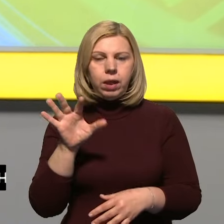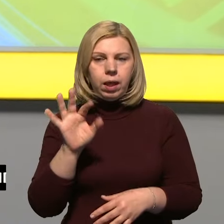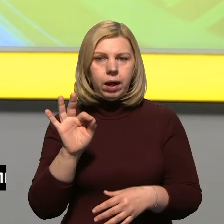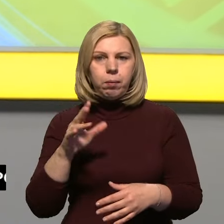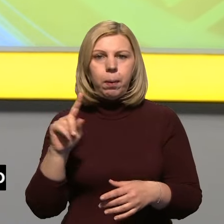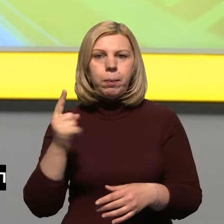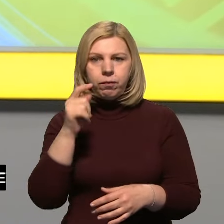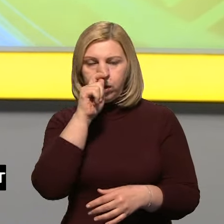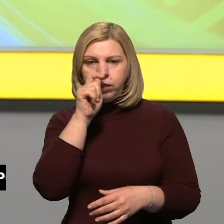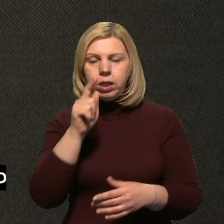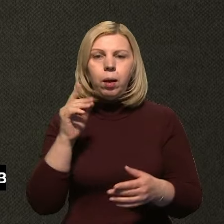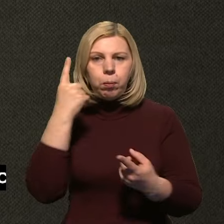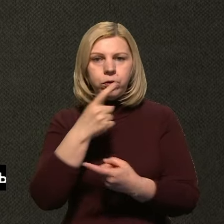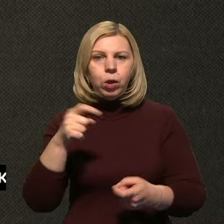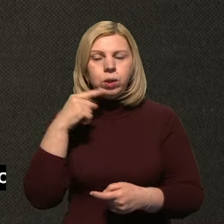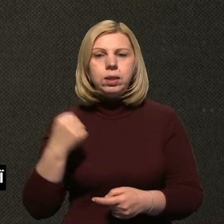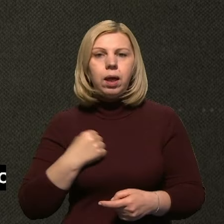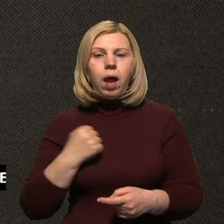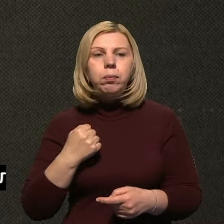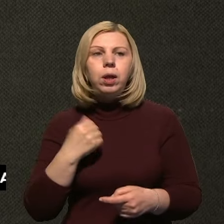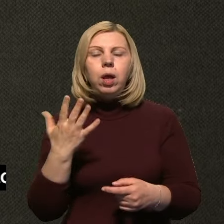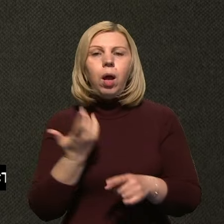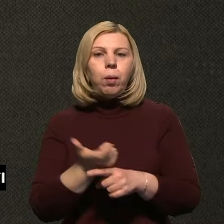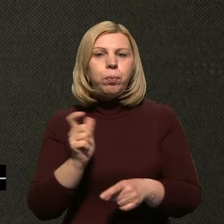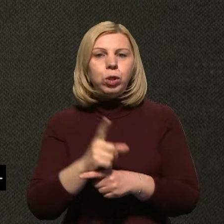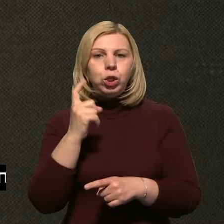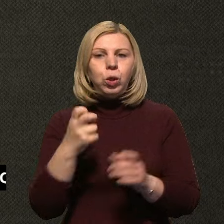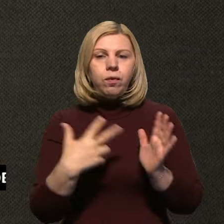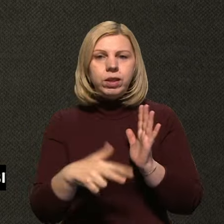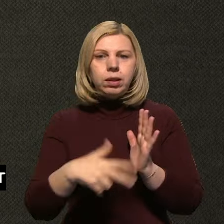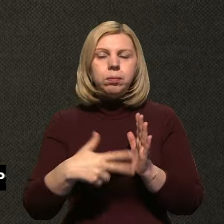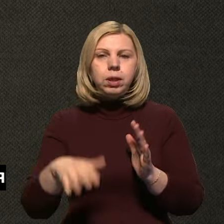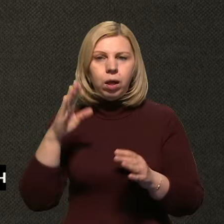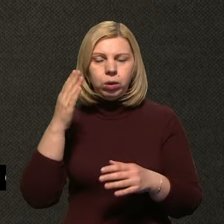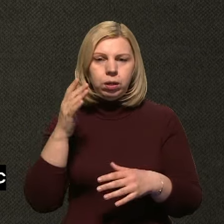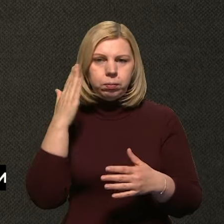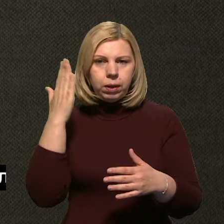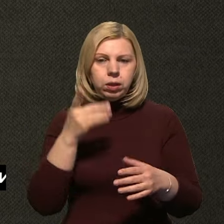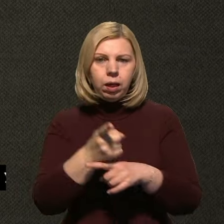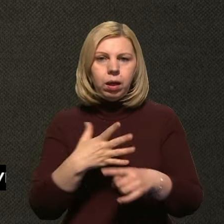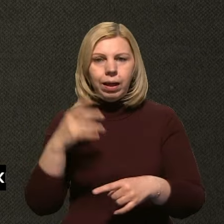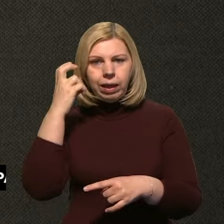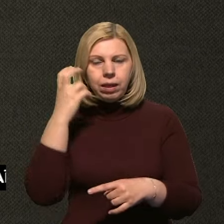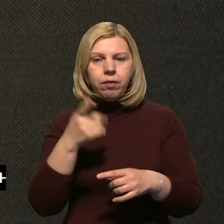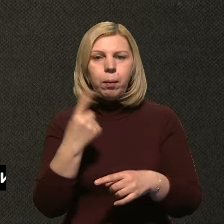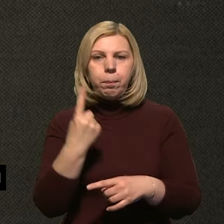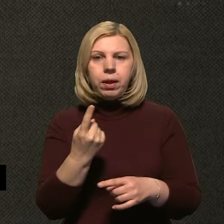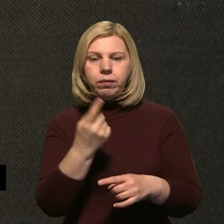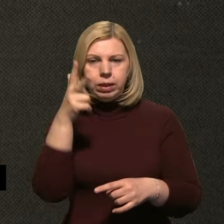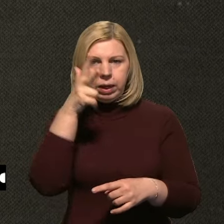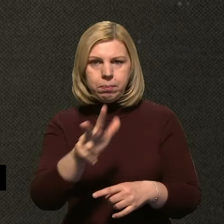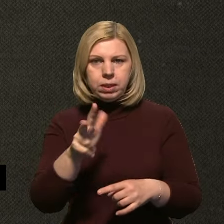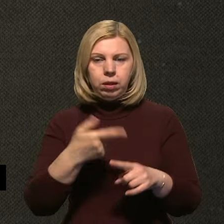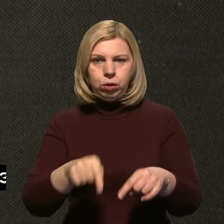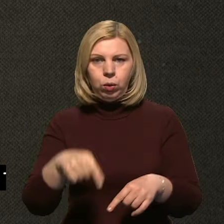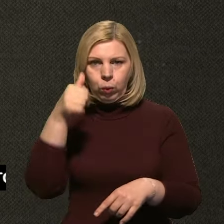телеграмі 1 квітня повідомив, що російська армія застосувала понад 180 засобів ураження у напрямку Києва протягом перших трьох місяців цього